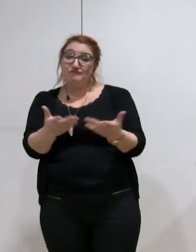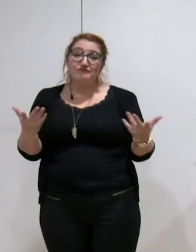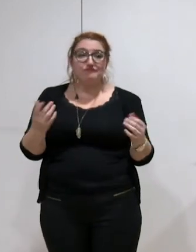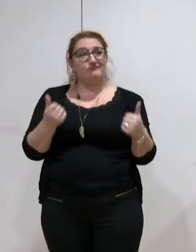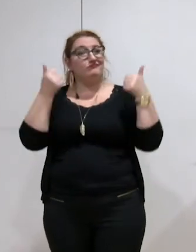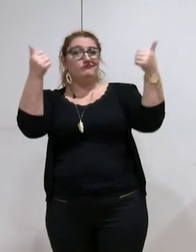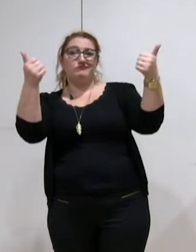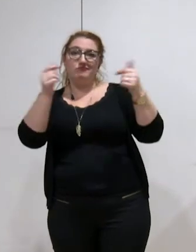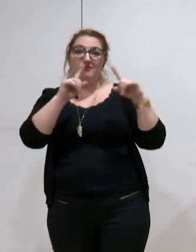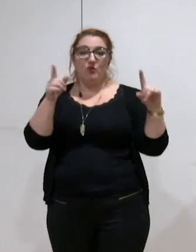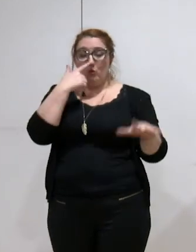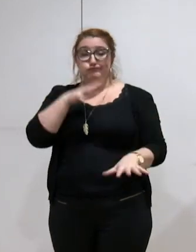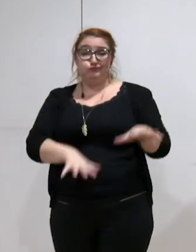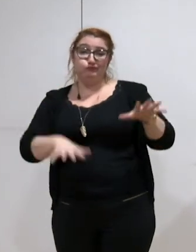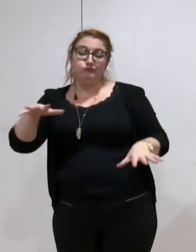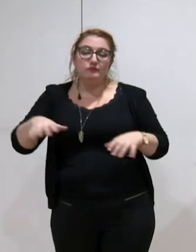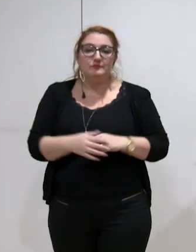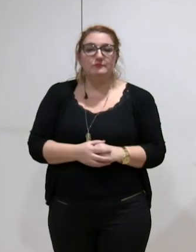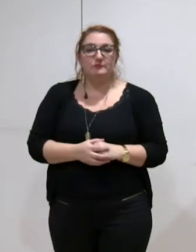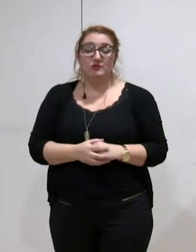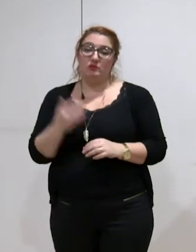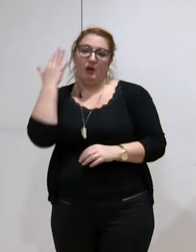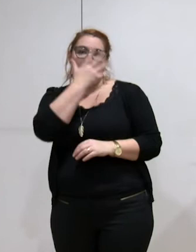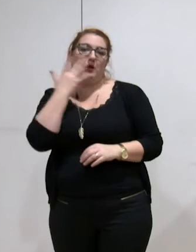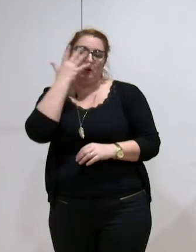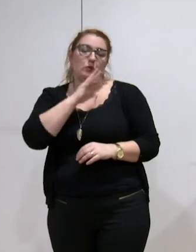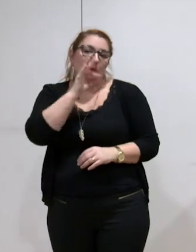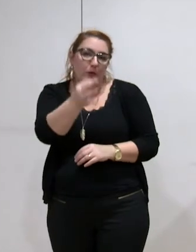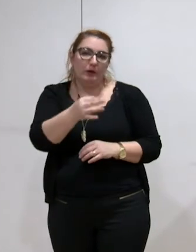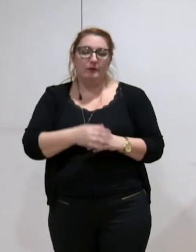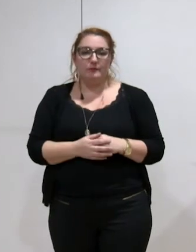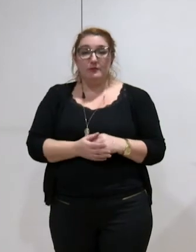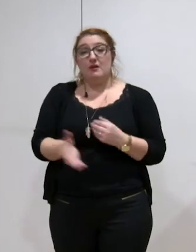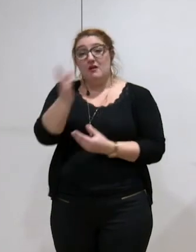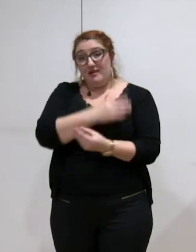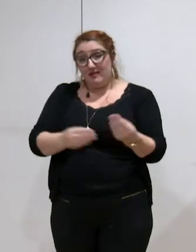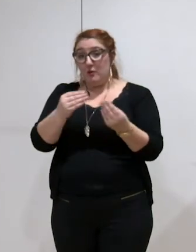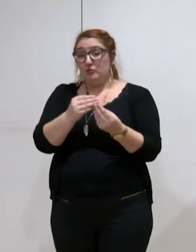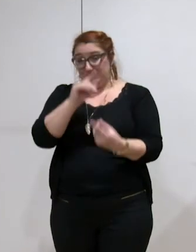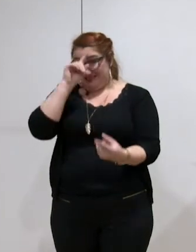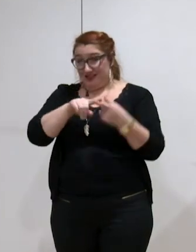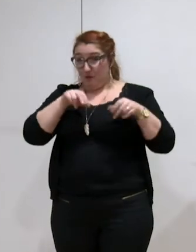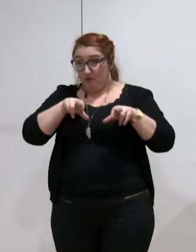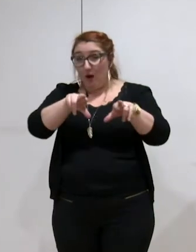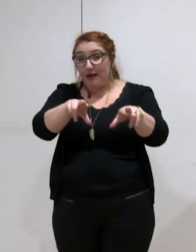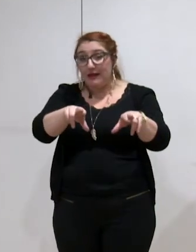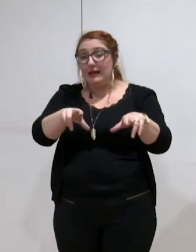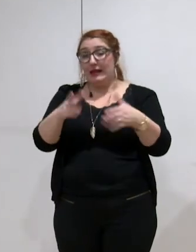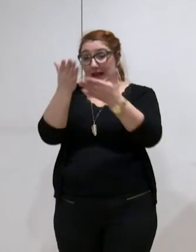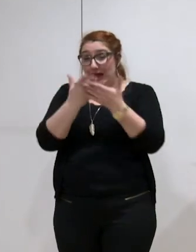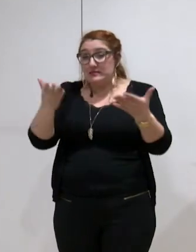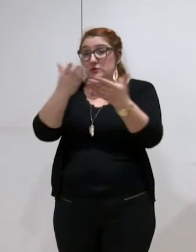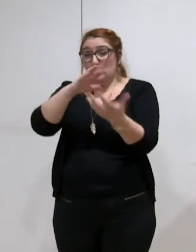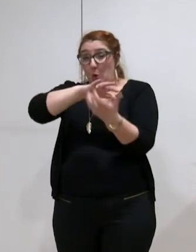de vraies inquiétudes. Elles sont d'autant plus nourries, ces inquiétudes, que nous entrons pour la voirie dans un cadre plus complexe que celui qui préside